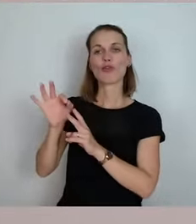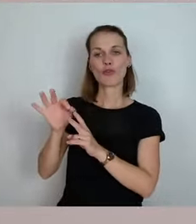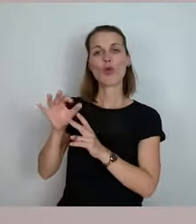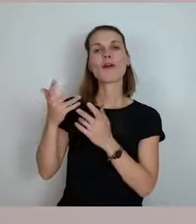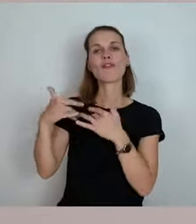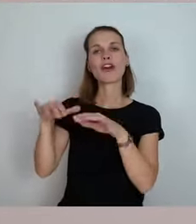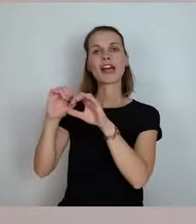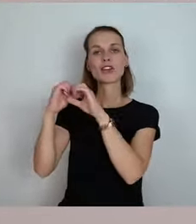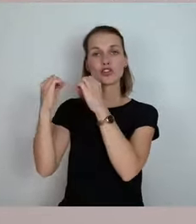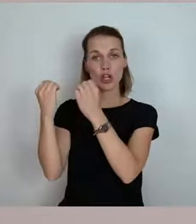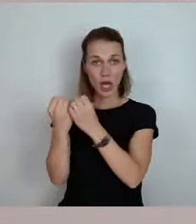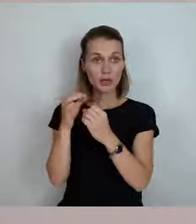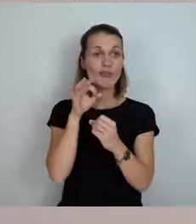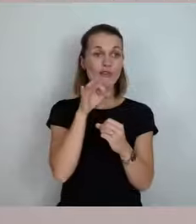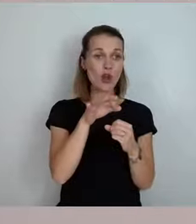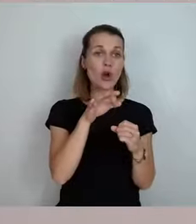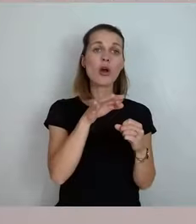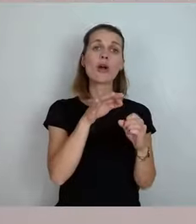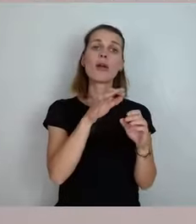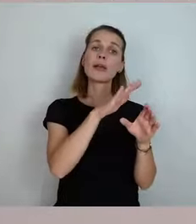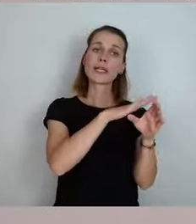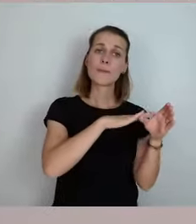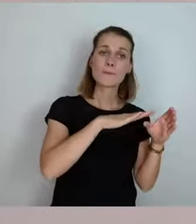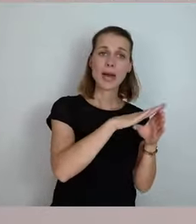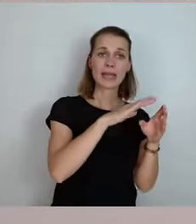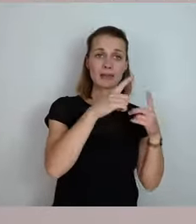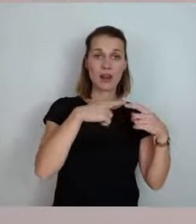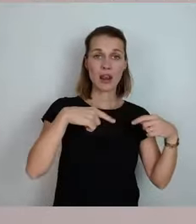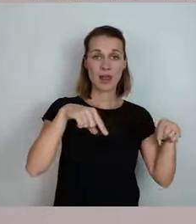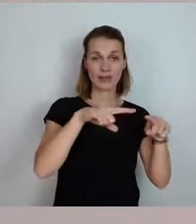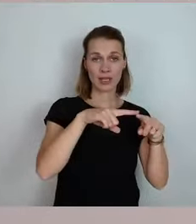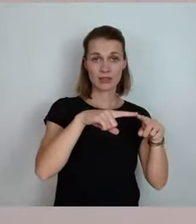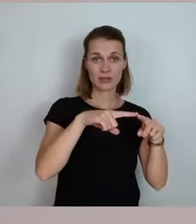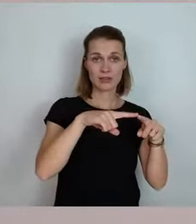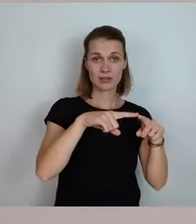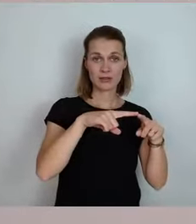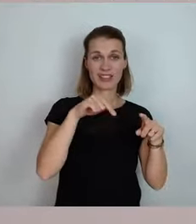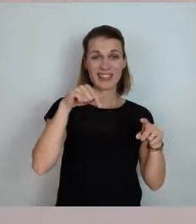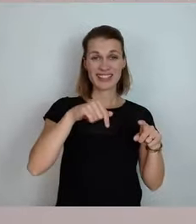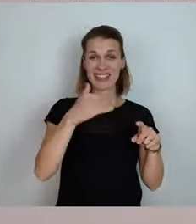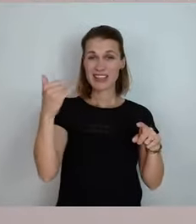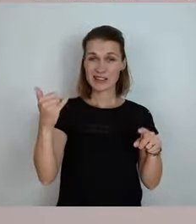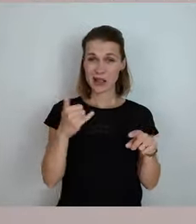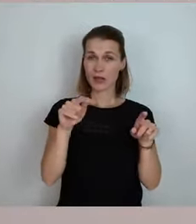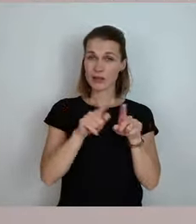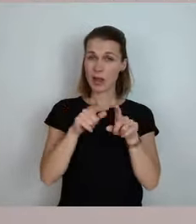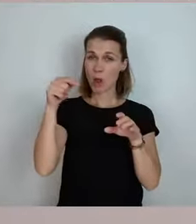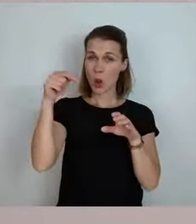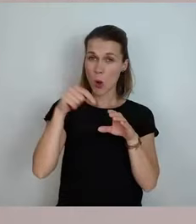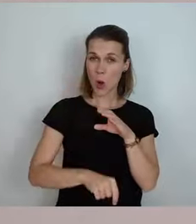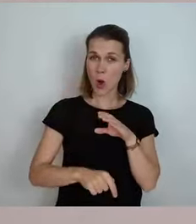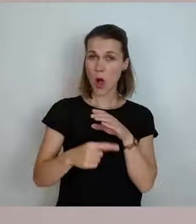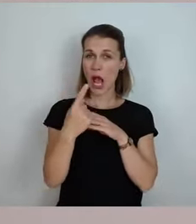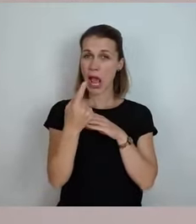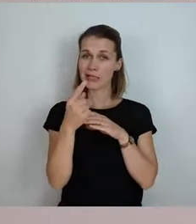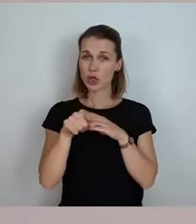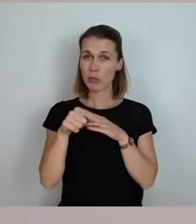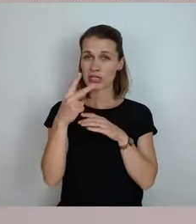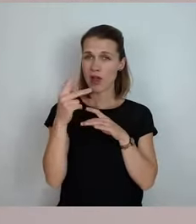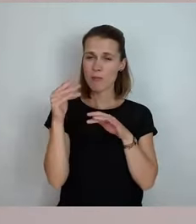für die Gemeinden, für die Landkreise. Dieses Jahr werden es nicht 1,2 Milliarden sein, sondern vielleicht 600 Millionen.